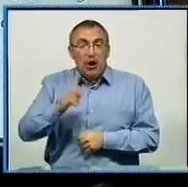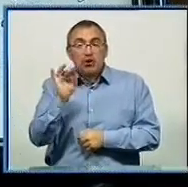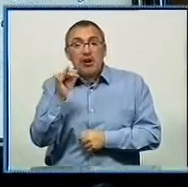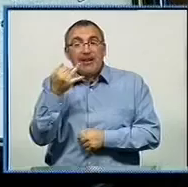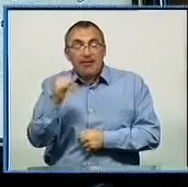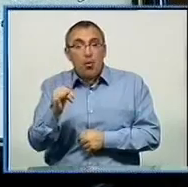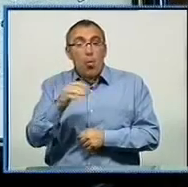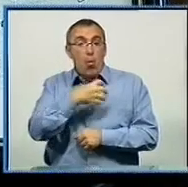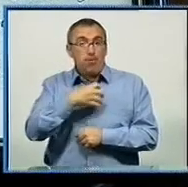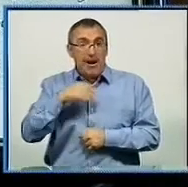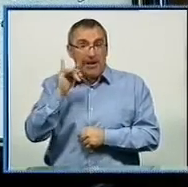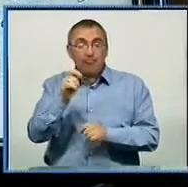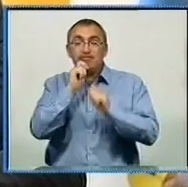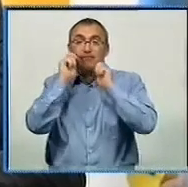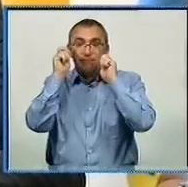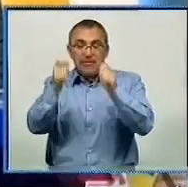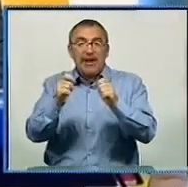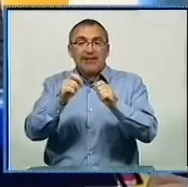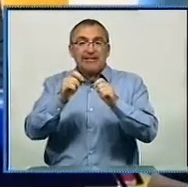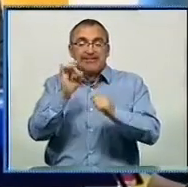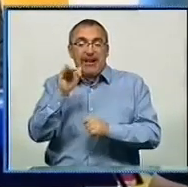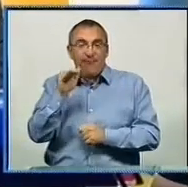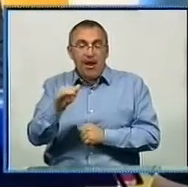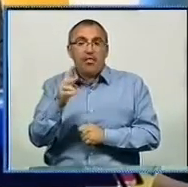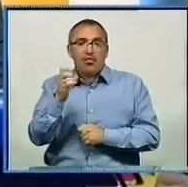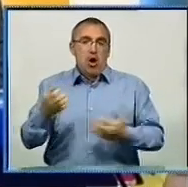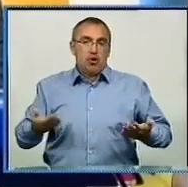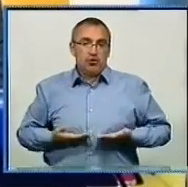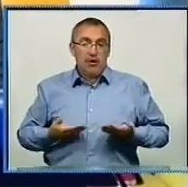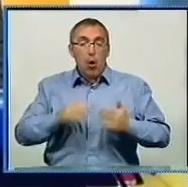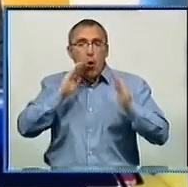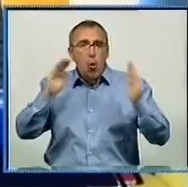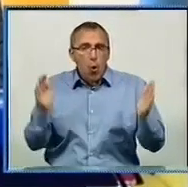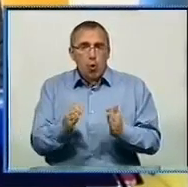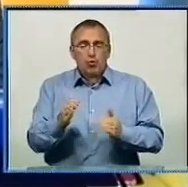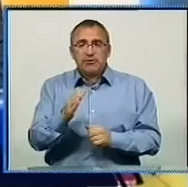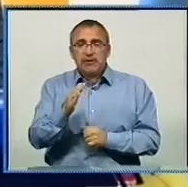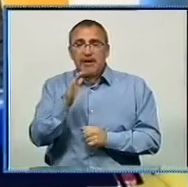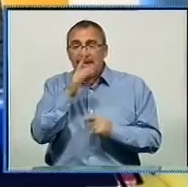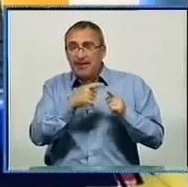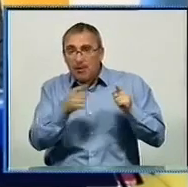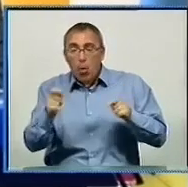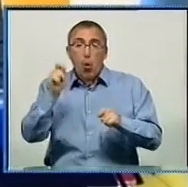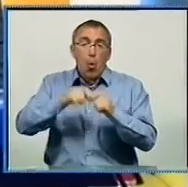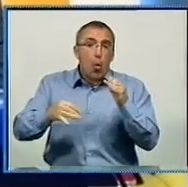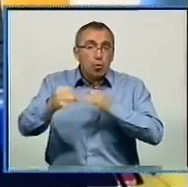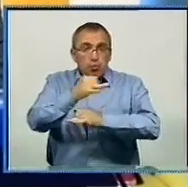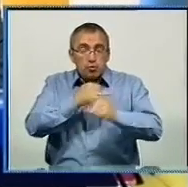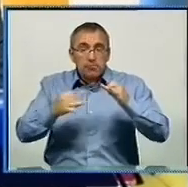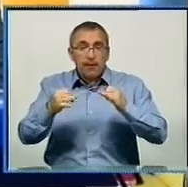Йому губернатору вручив сертифікат на житло. Ми в найкоротший термін разом з вами після консультації визначимося